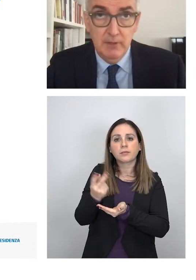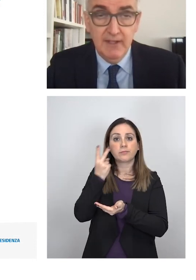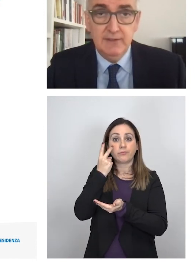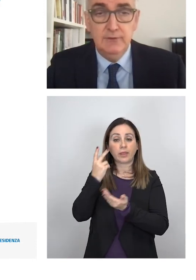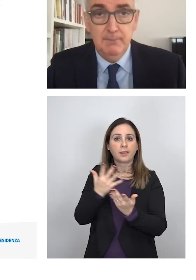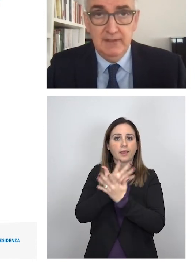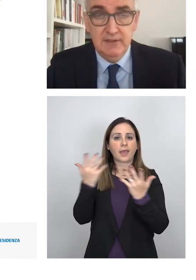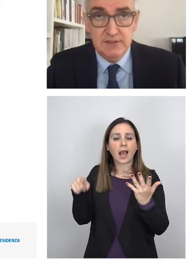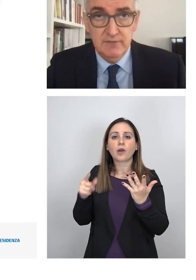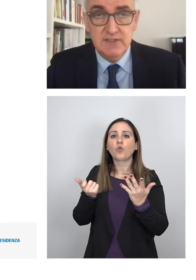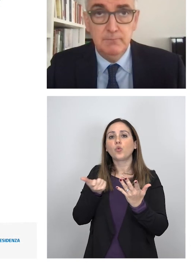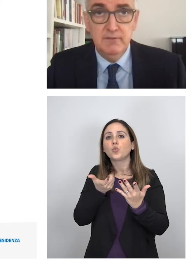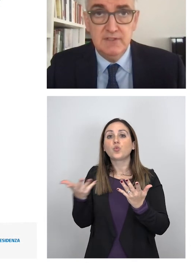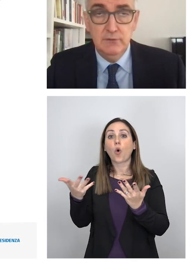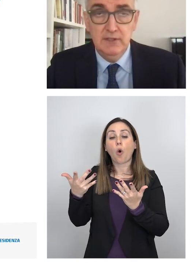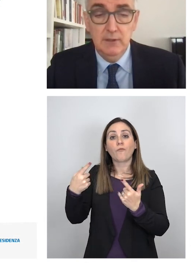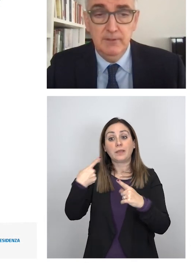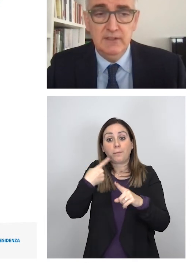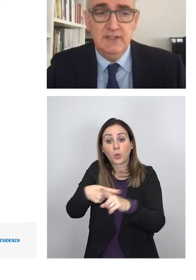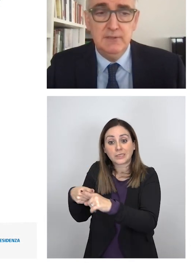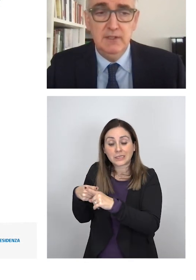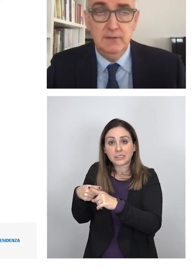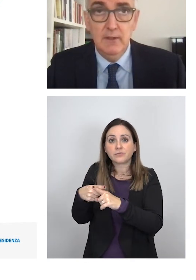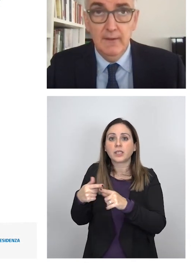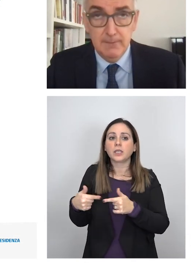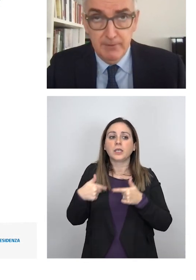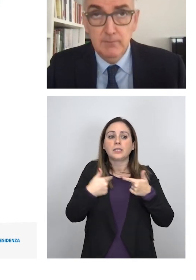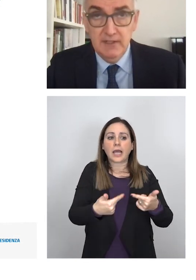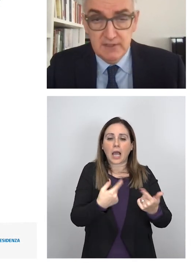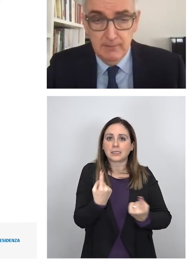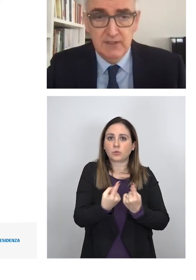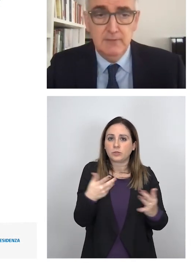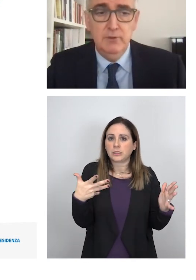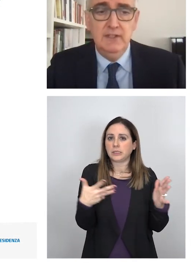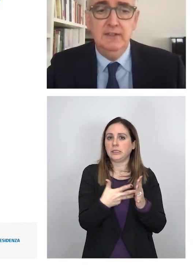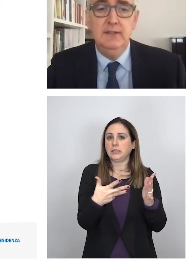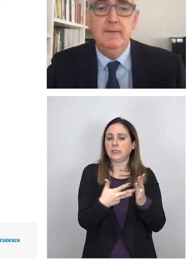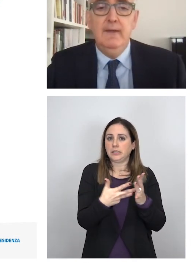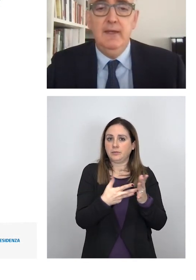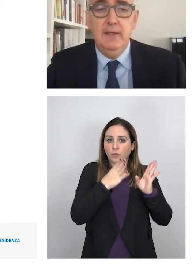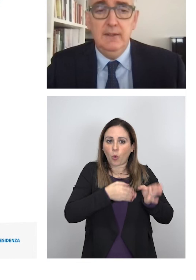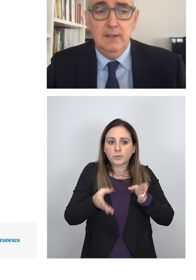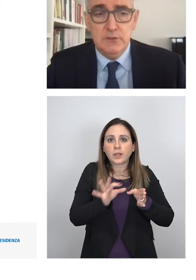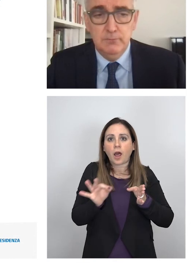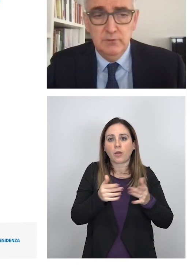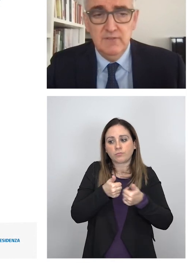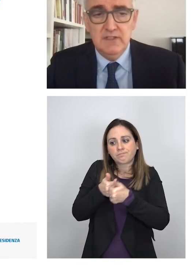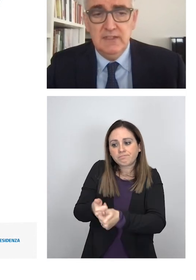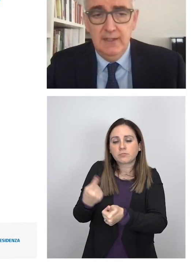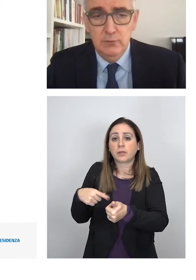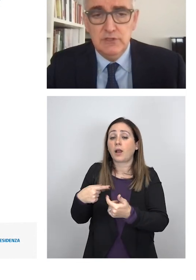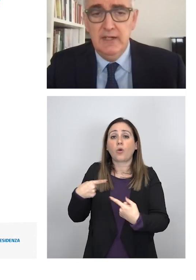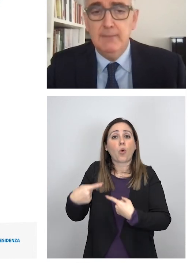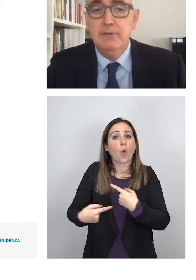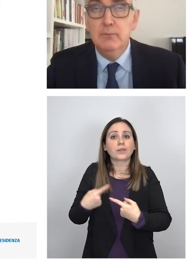problematico da parte dei servizi di prevenzione l'opera di tracciamento che però rimane estremamente importante e da questo punto di